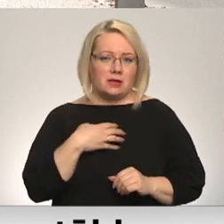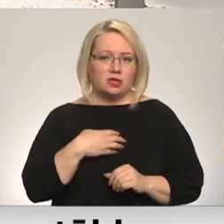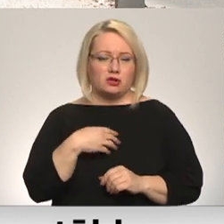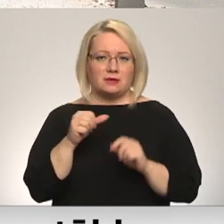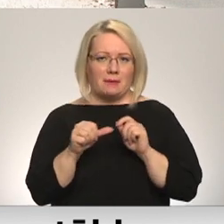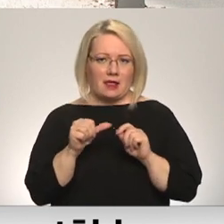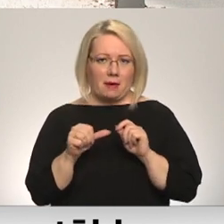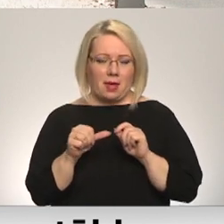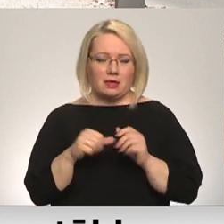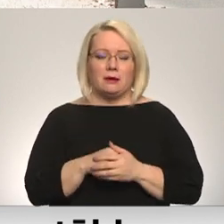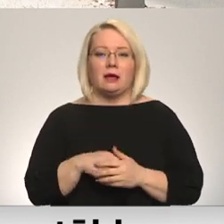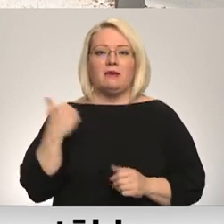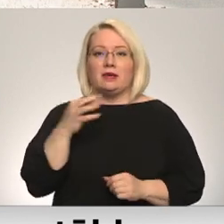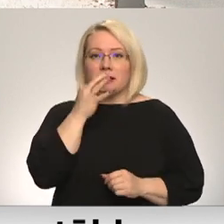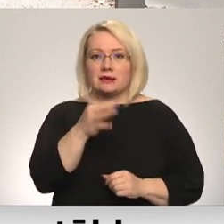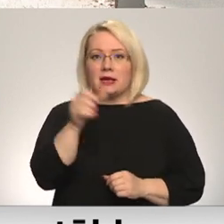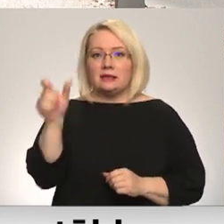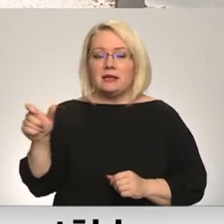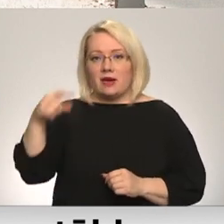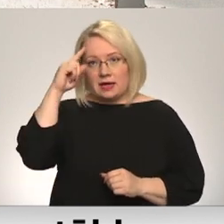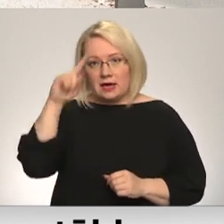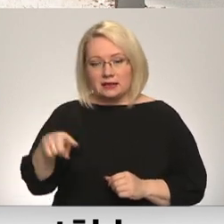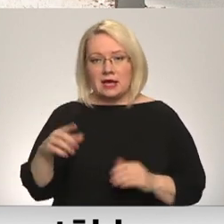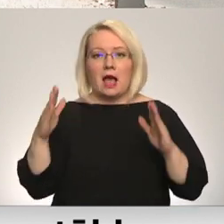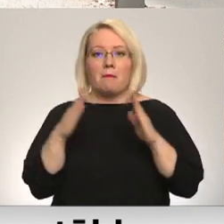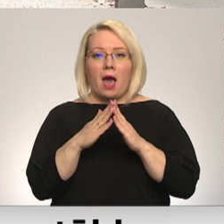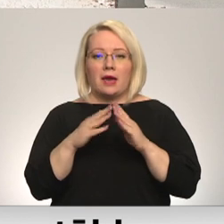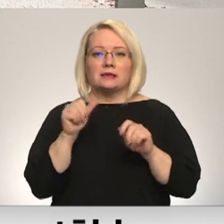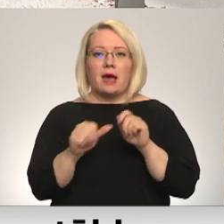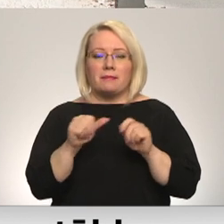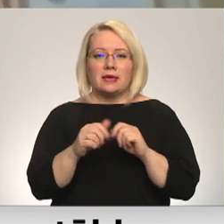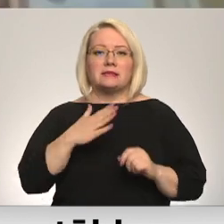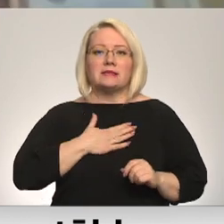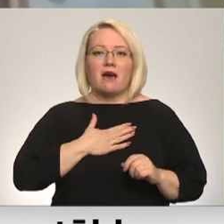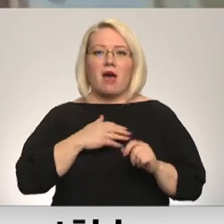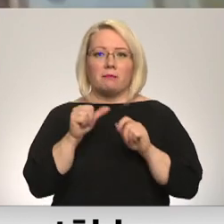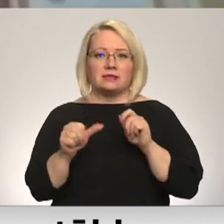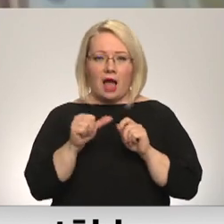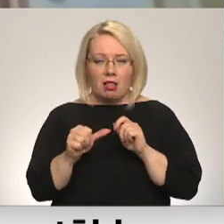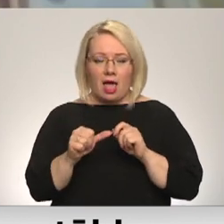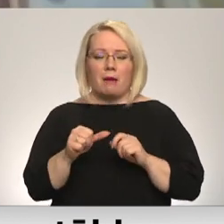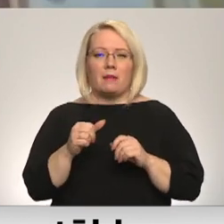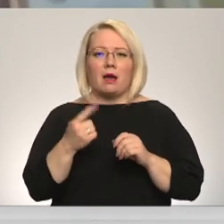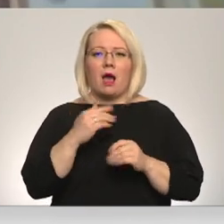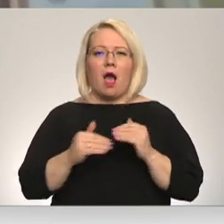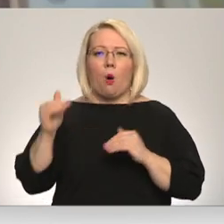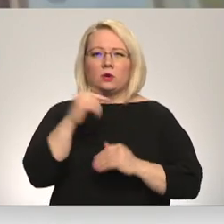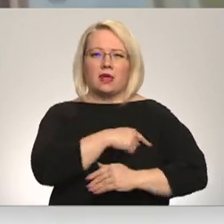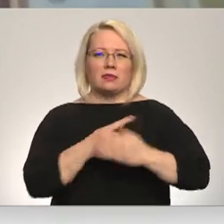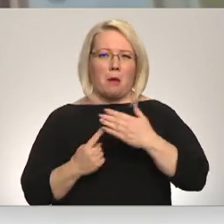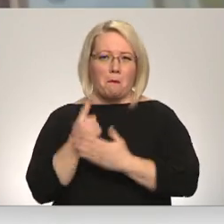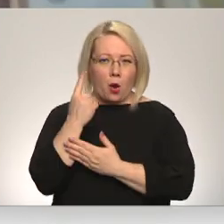medikamenti. Cilvēkiem jāzina, ka jābūt mājas aptiecījā savām zālēm. Pie lielas temperatūras jābūt